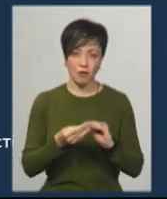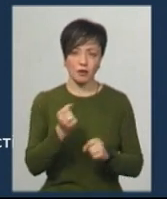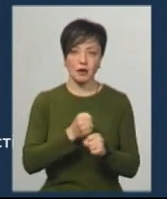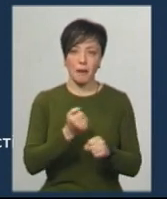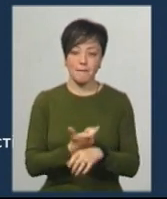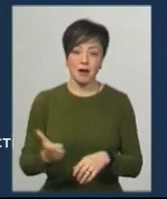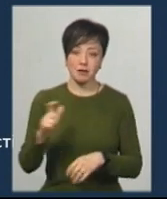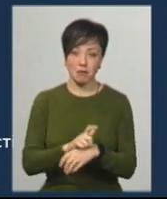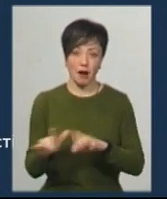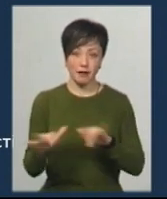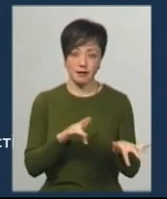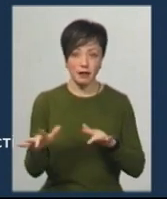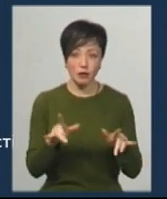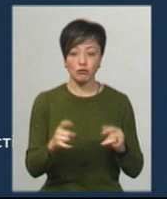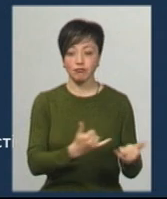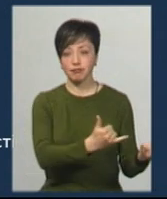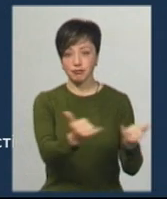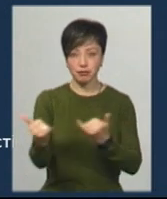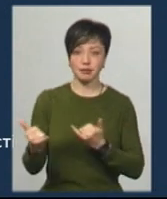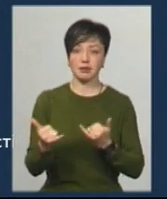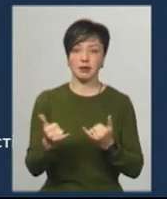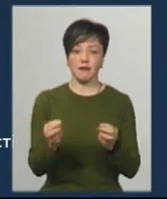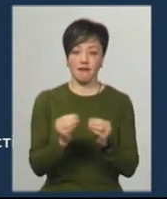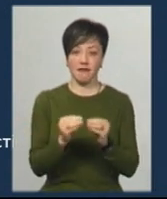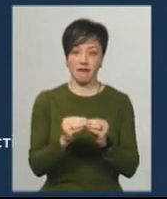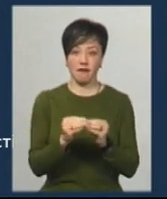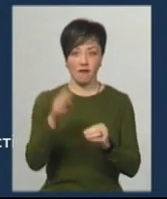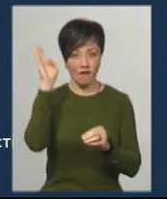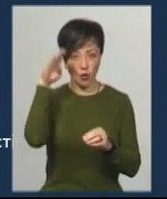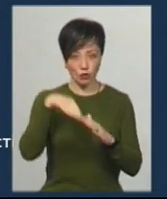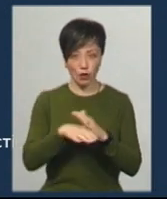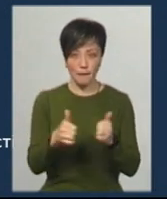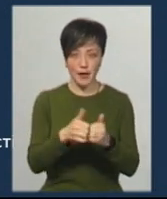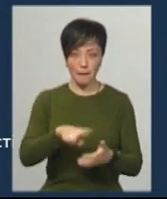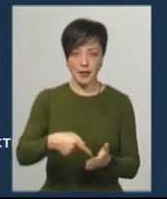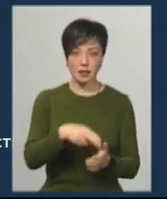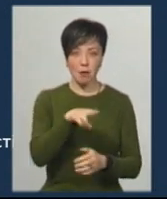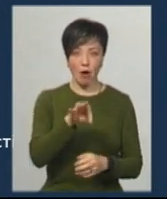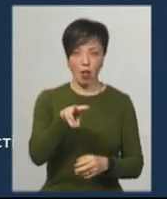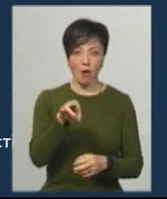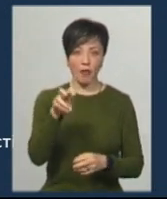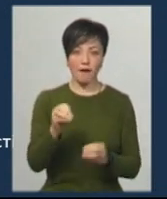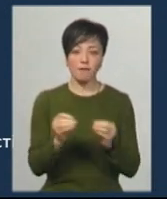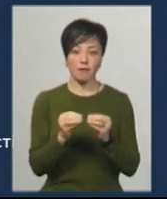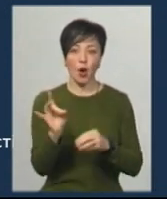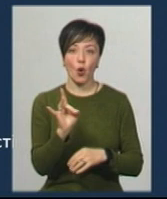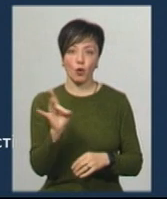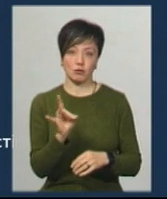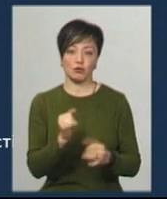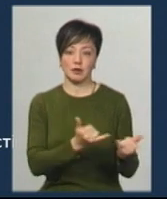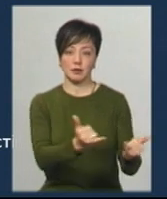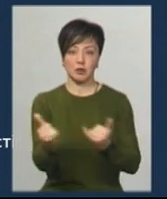дії, які би забезпечували утримання водосховища біля Полонного в тих параметрах, які дозволяють